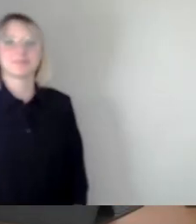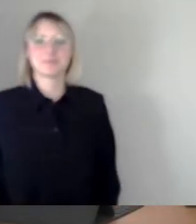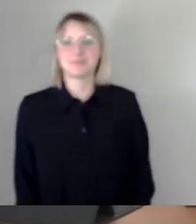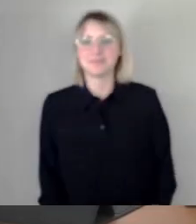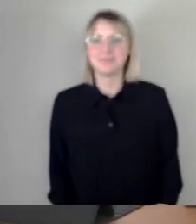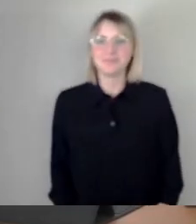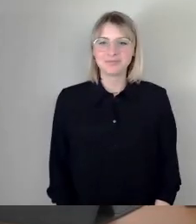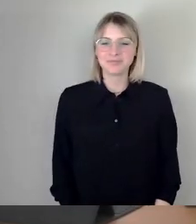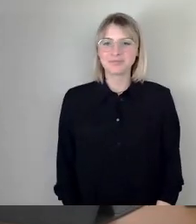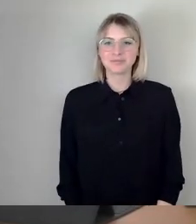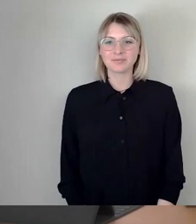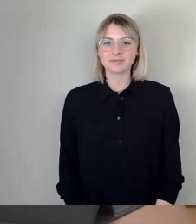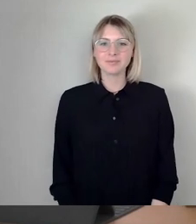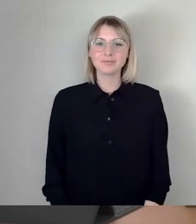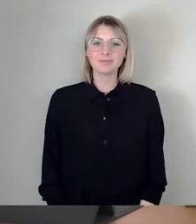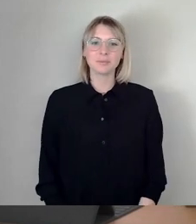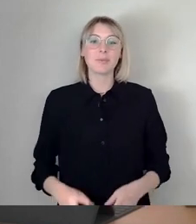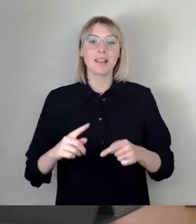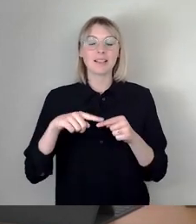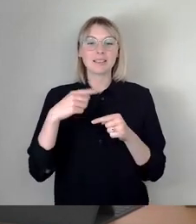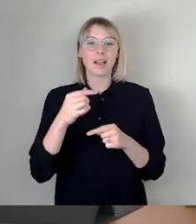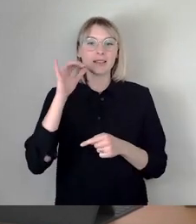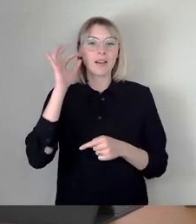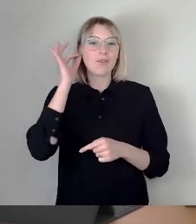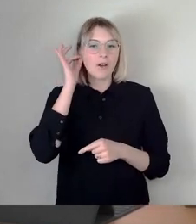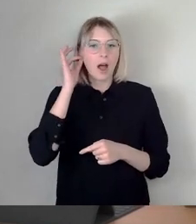Ich darf nach vorne bitten, Frau Beate Hanschak.